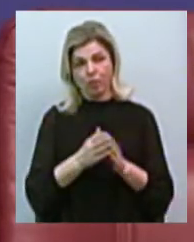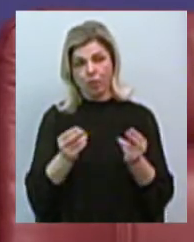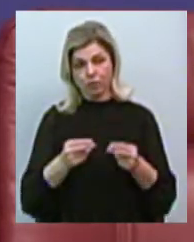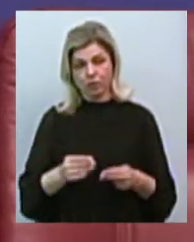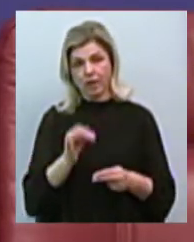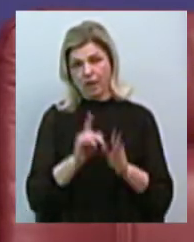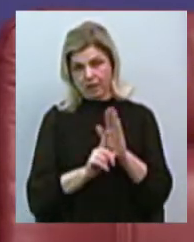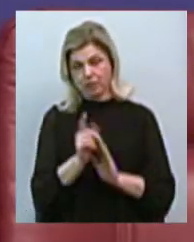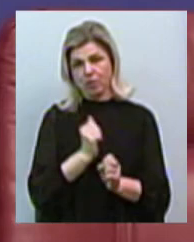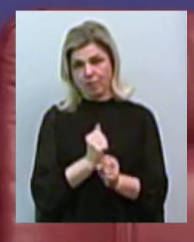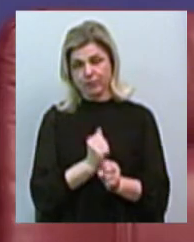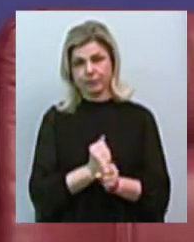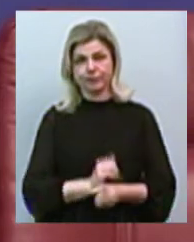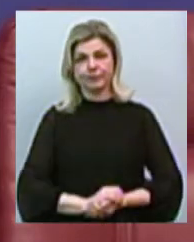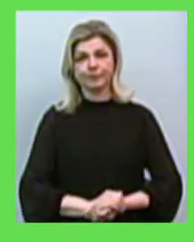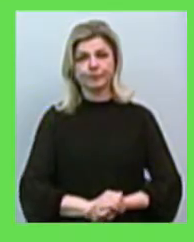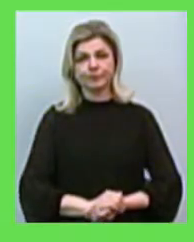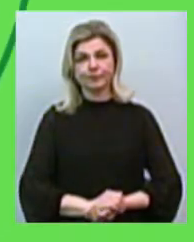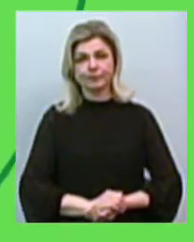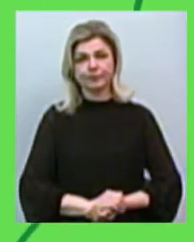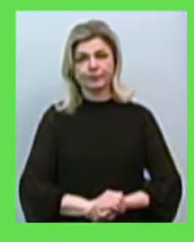зайдуть в порт для того, щоб його розвивати.